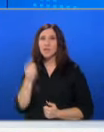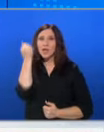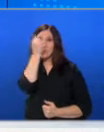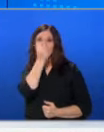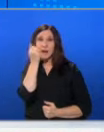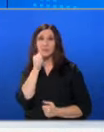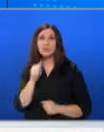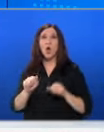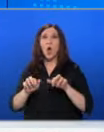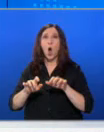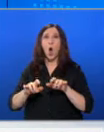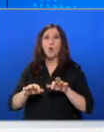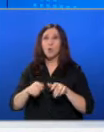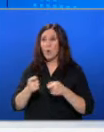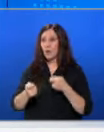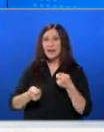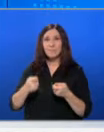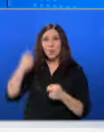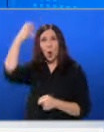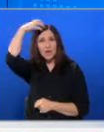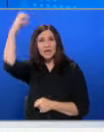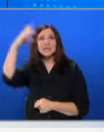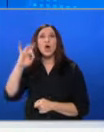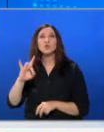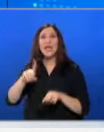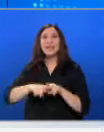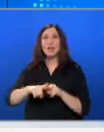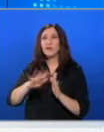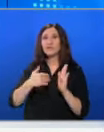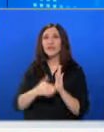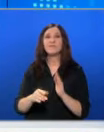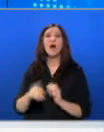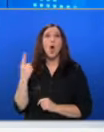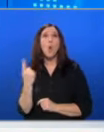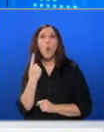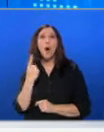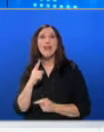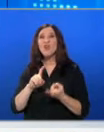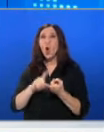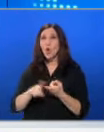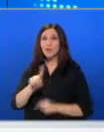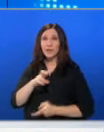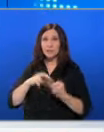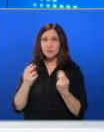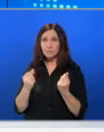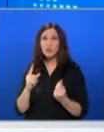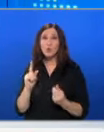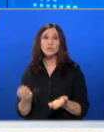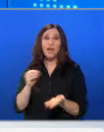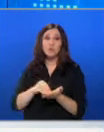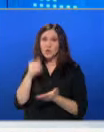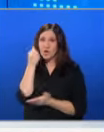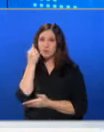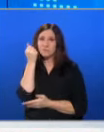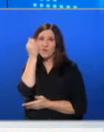Измамените от криптокралицата Ружа Игнатова и схемата OneCoin не търсят парите, които са вложили в измамната схема,